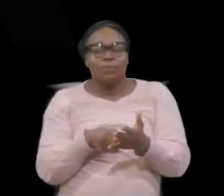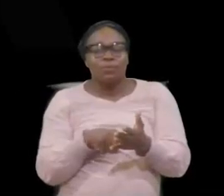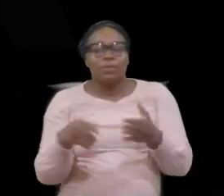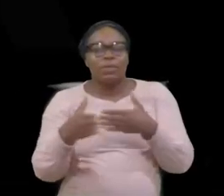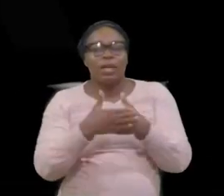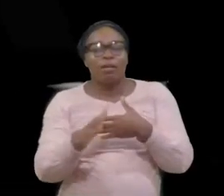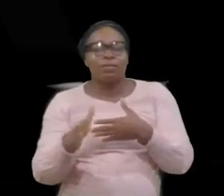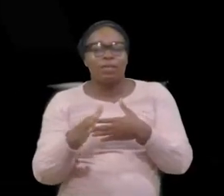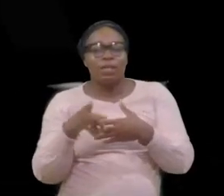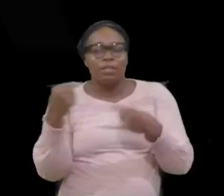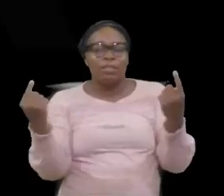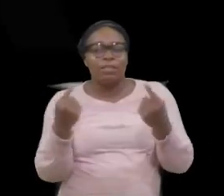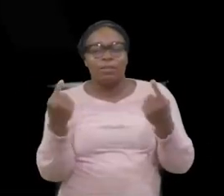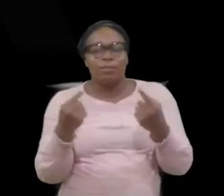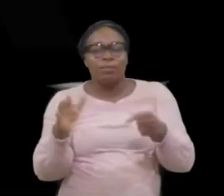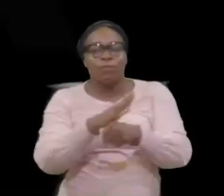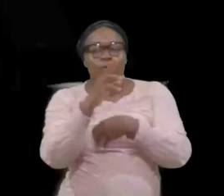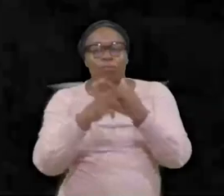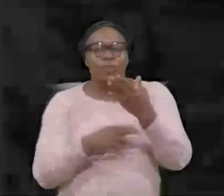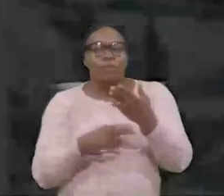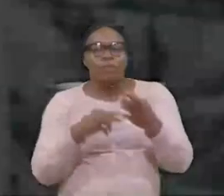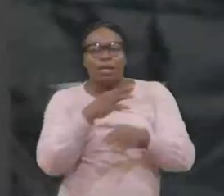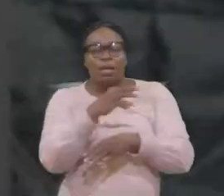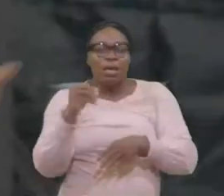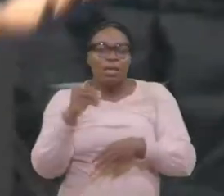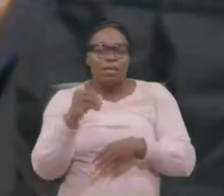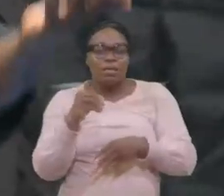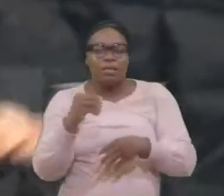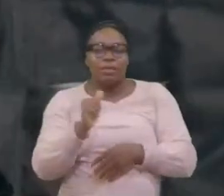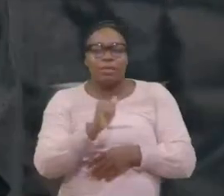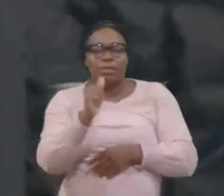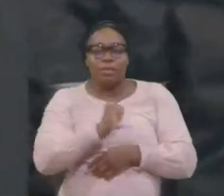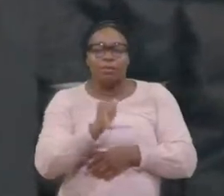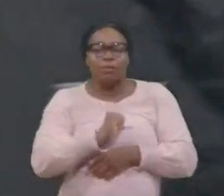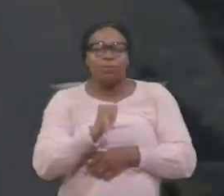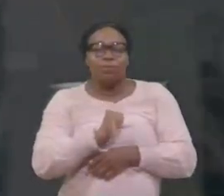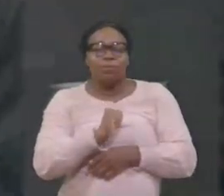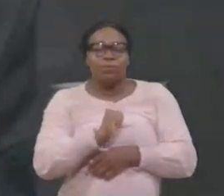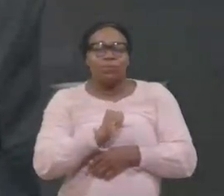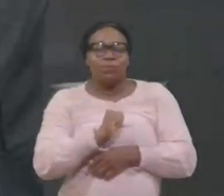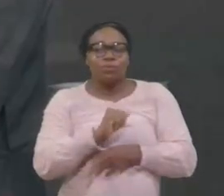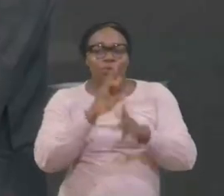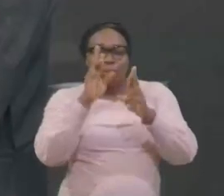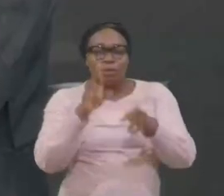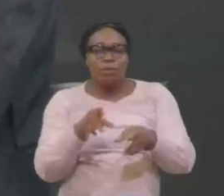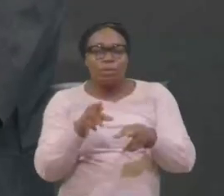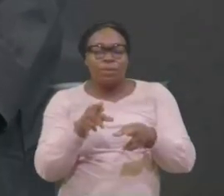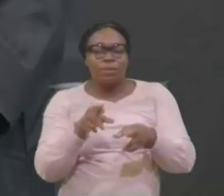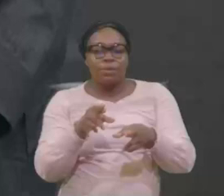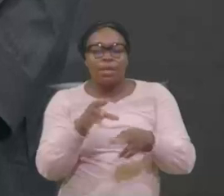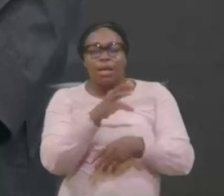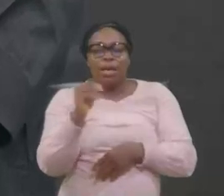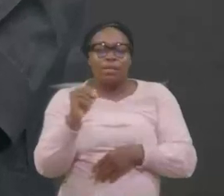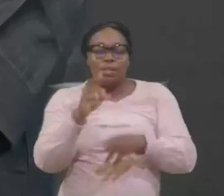Après la vie pécheresse, Où est le respect de soi? Après la vie pécheresse, Où est l